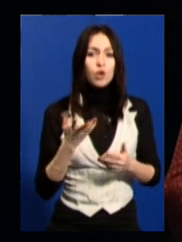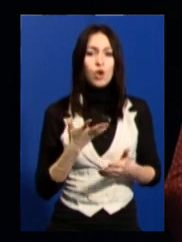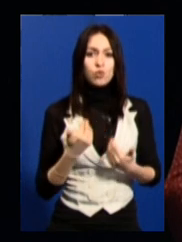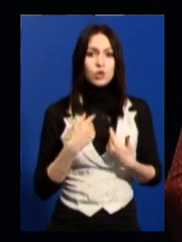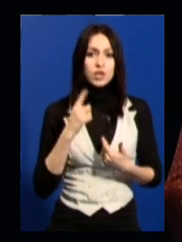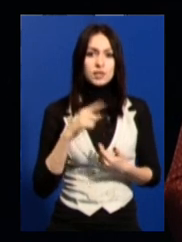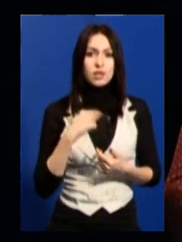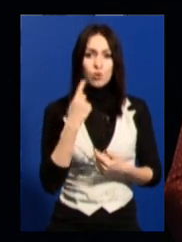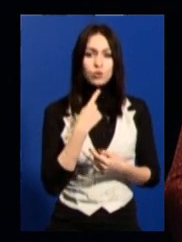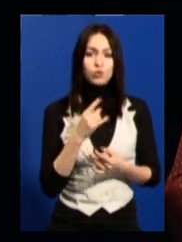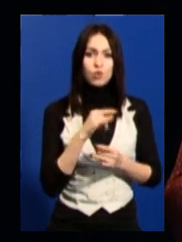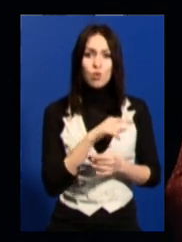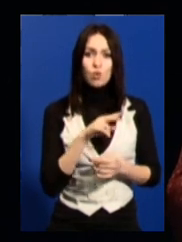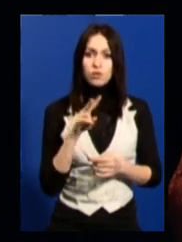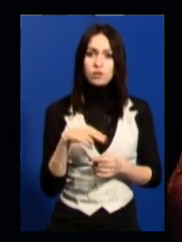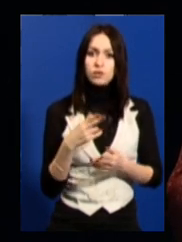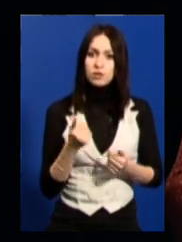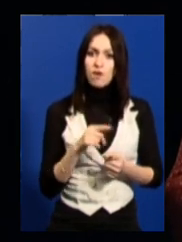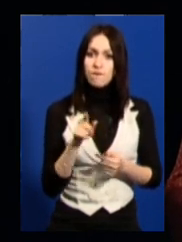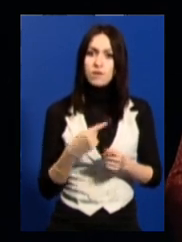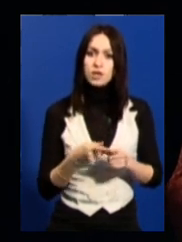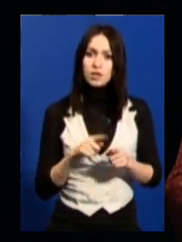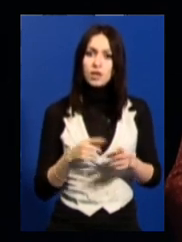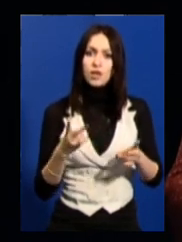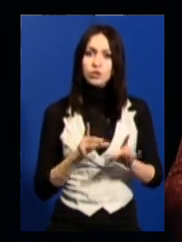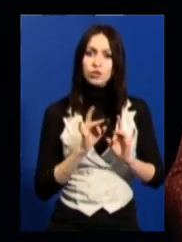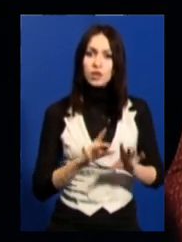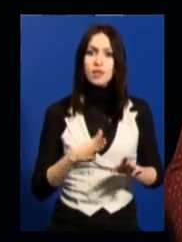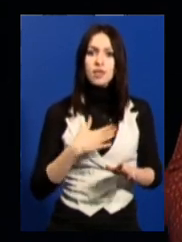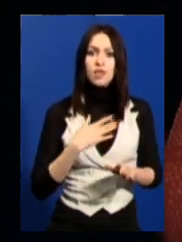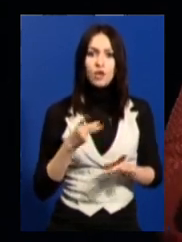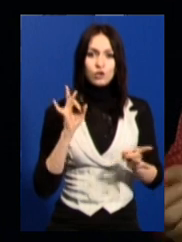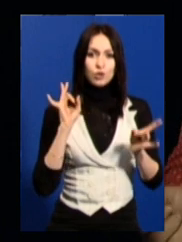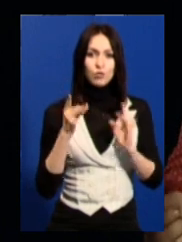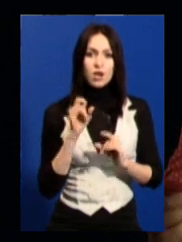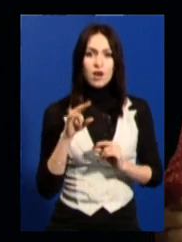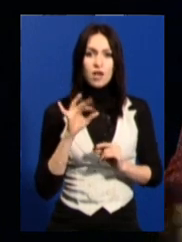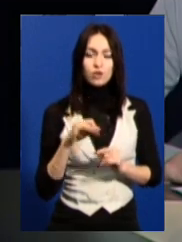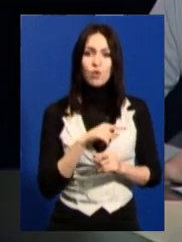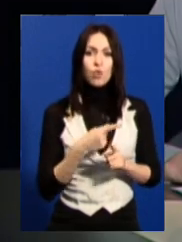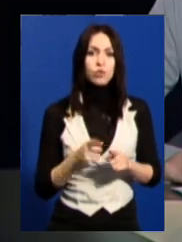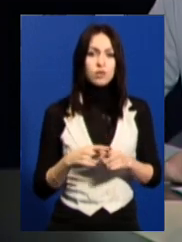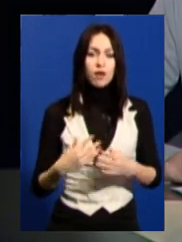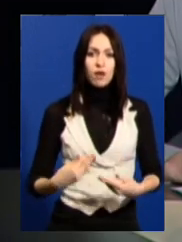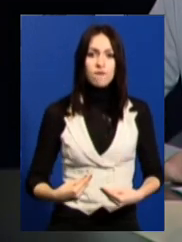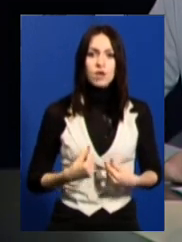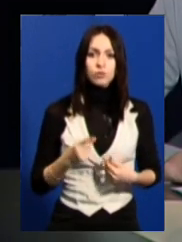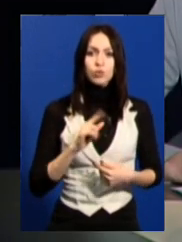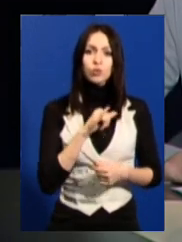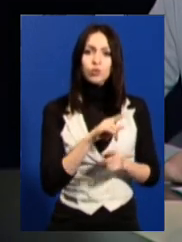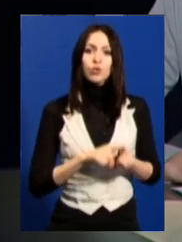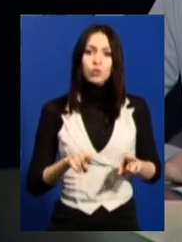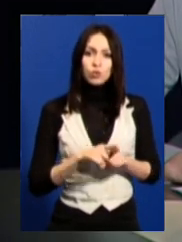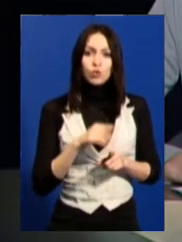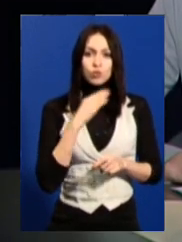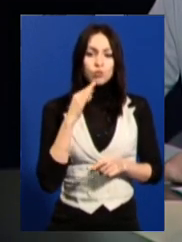І він таки каже, ви повинні це розповісти на нашому радіо. Він так водошевився, тому що в нього теж багато